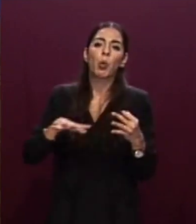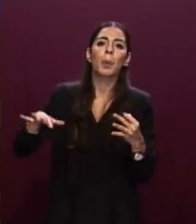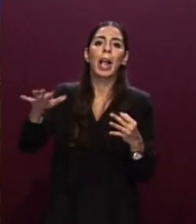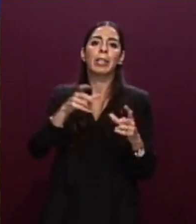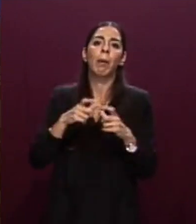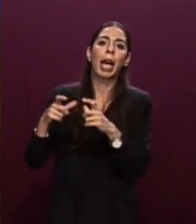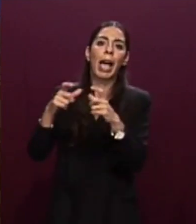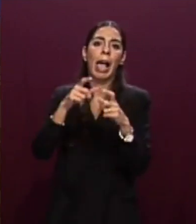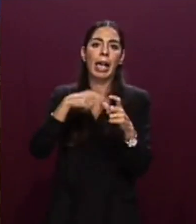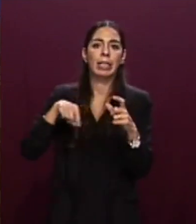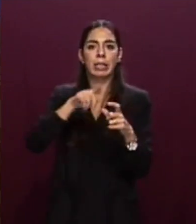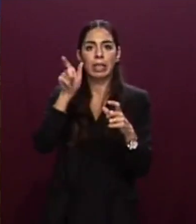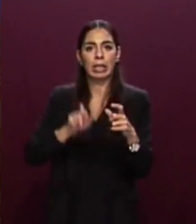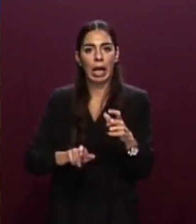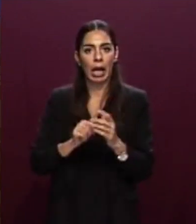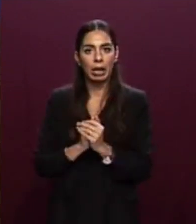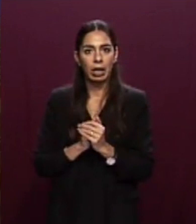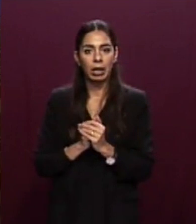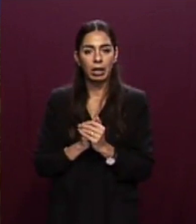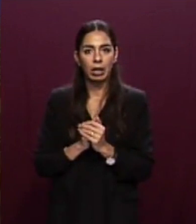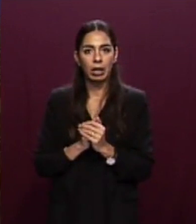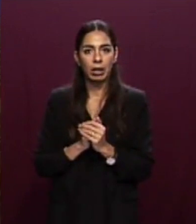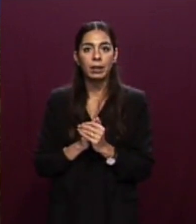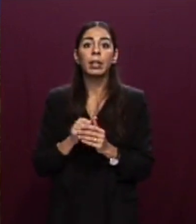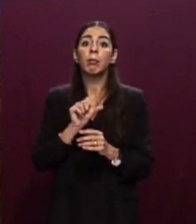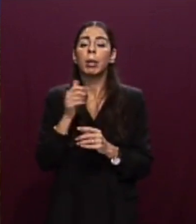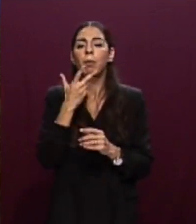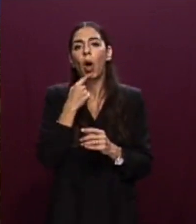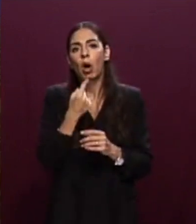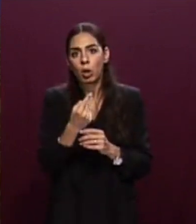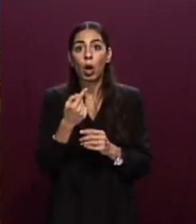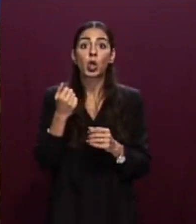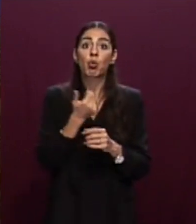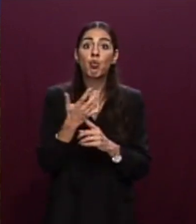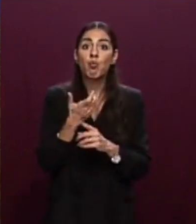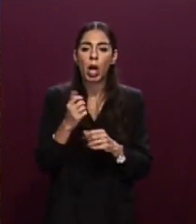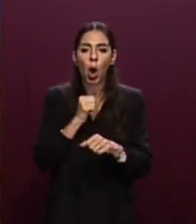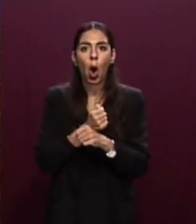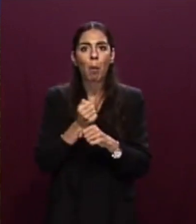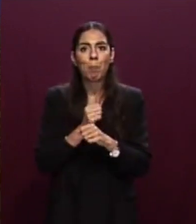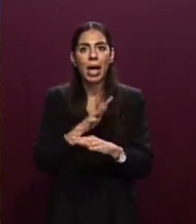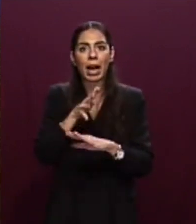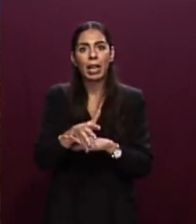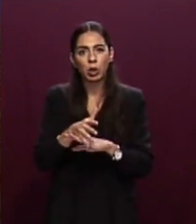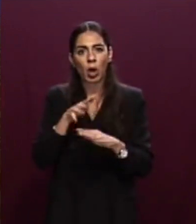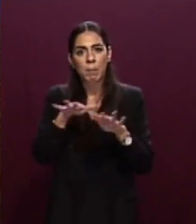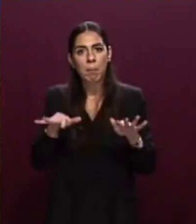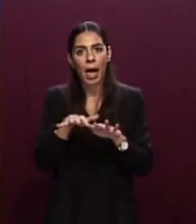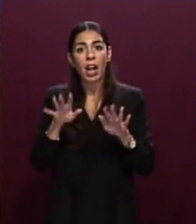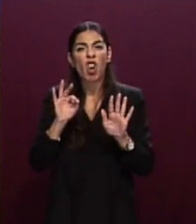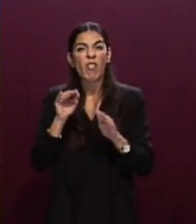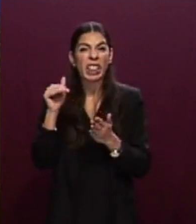Intendo preliminarmente osservare che i numeri delle operazioni in mare per oltre 90.000 ingressi di migranti nel solo